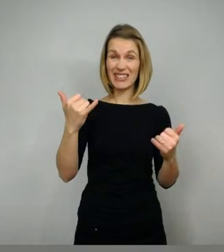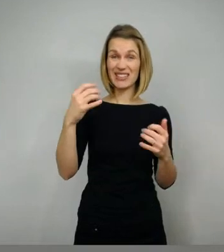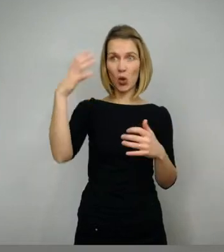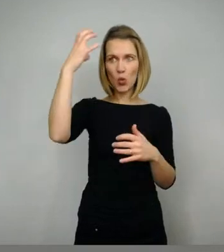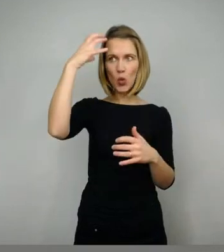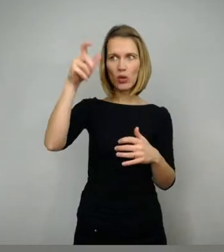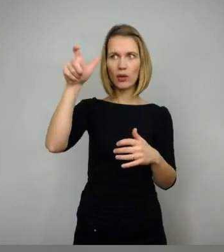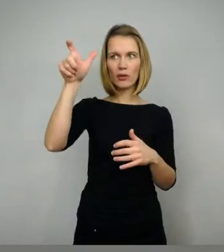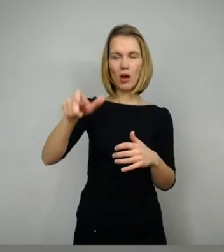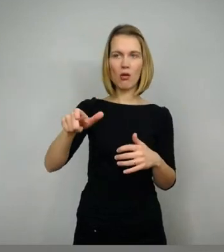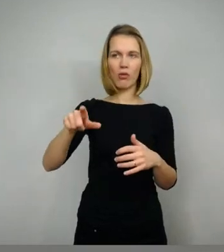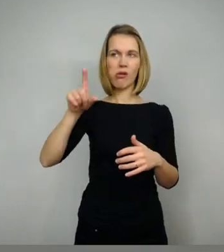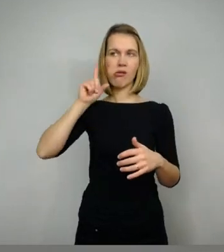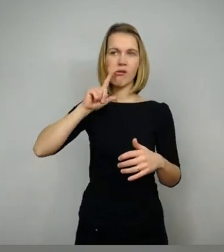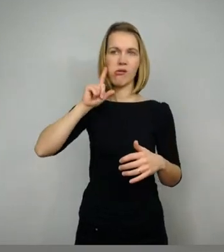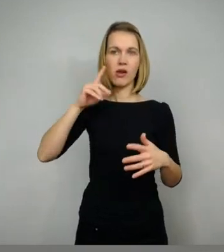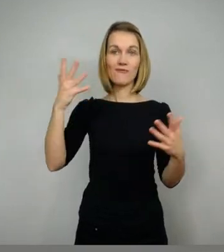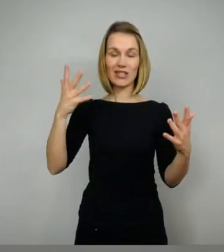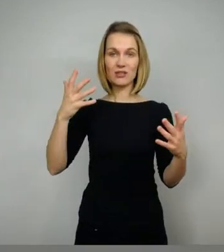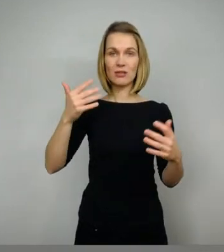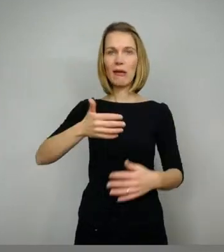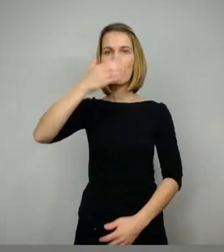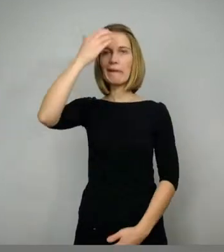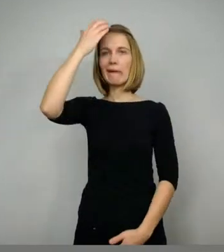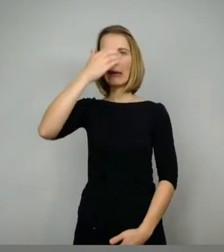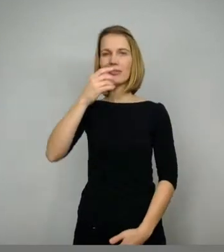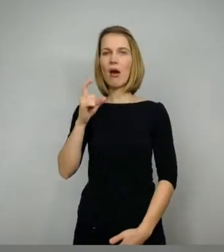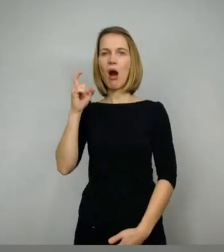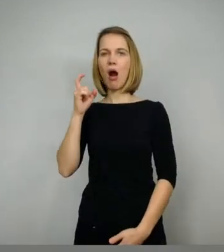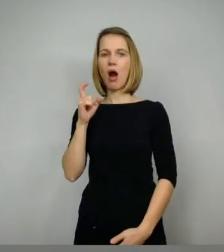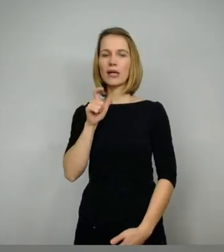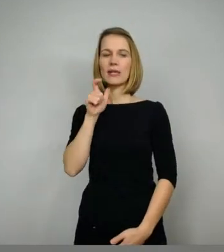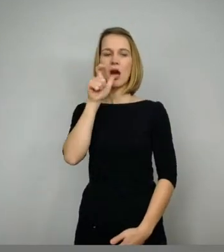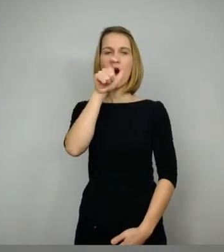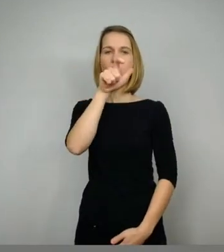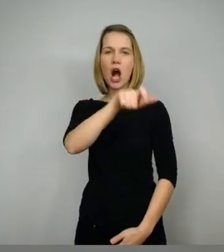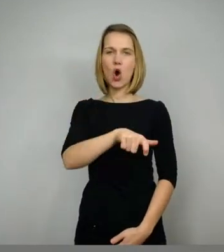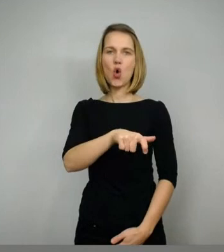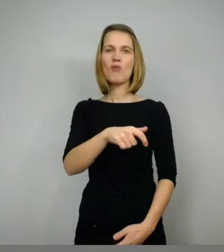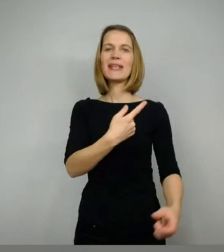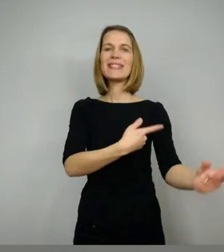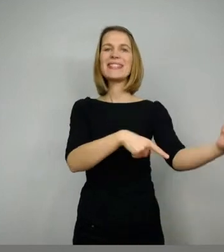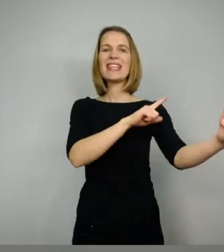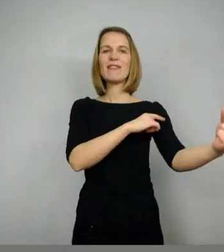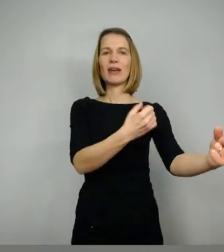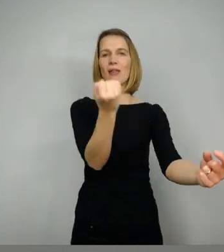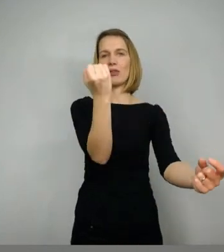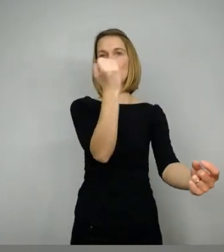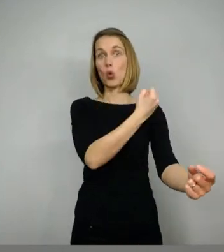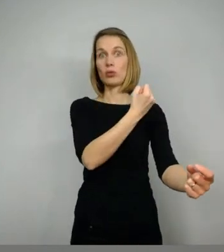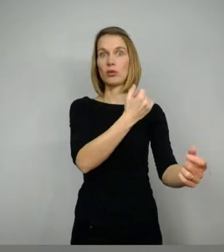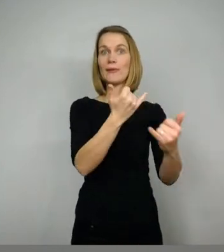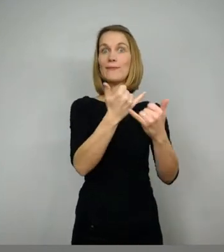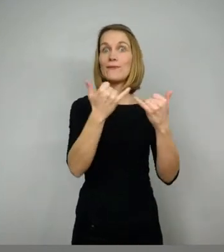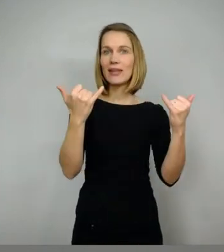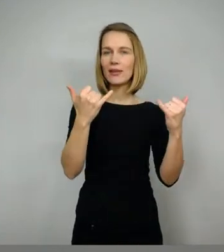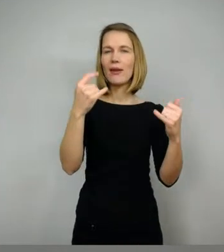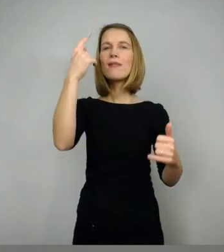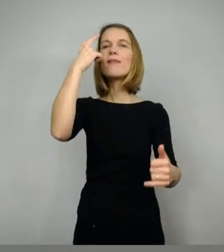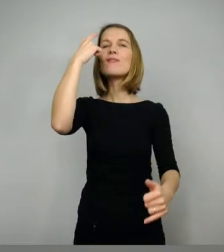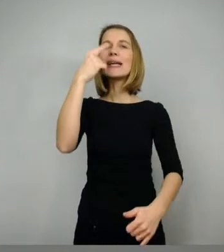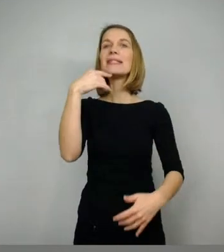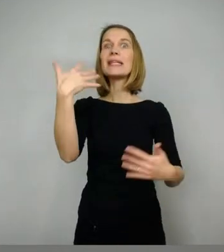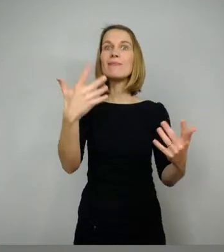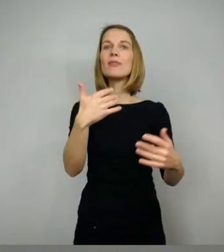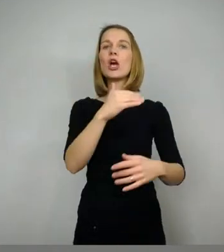tötet Hagen Siegfried. Er findet nämlich raus, ganz hinterhältig, indem er Gräbenhild ausfragt, von dieser verwundbaren Stelle hinten am